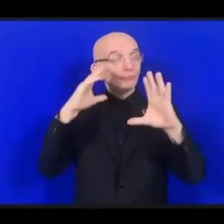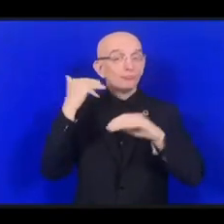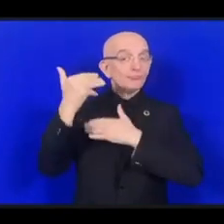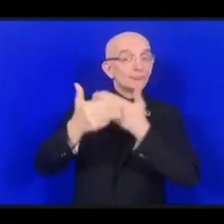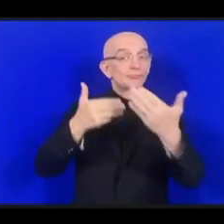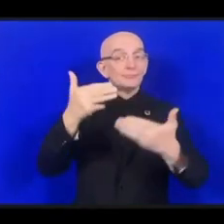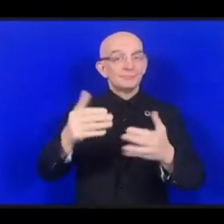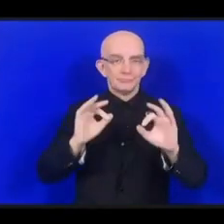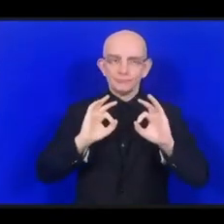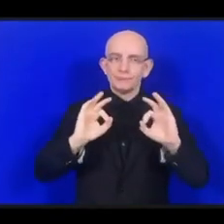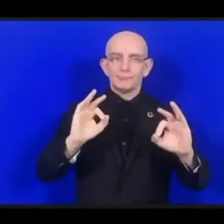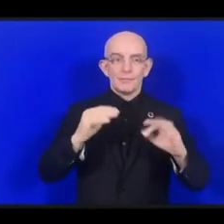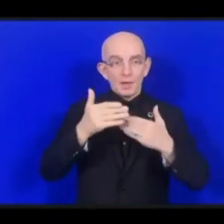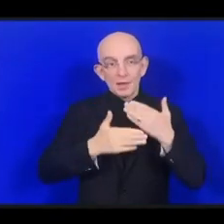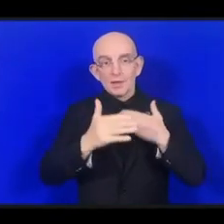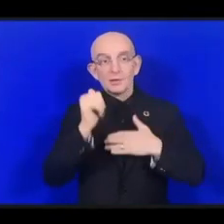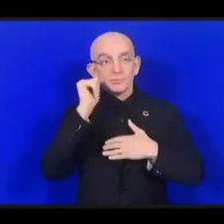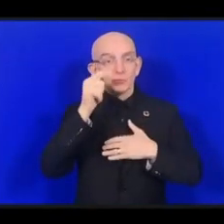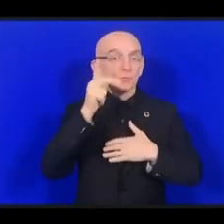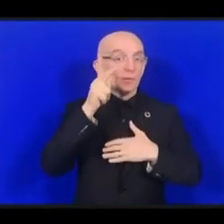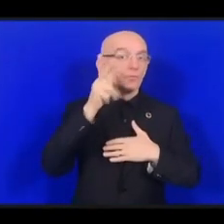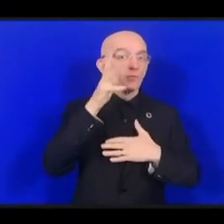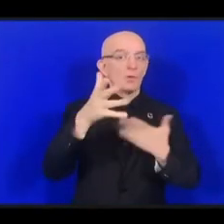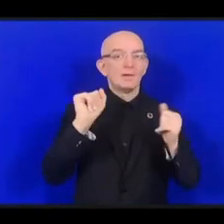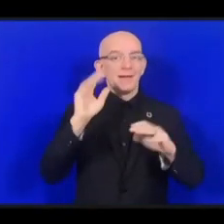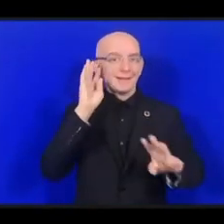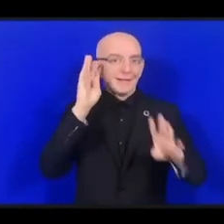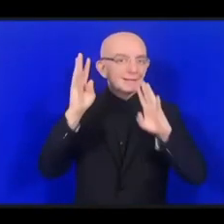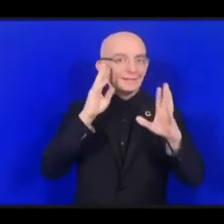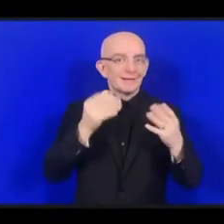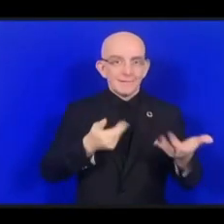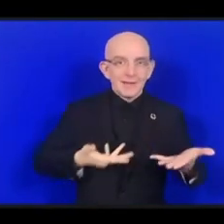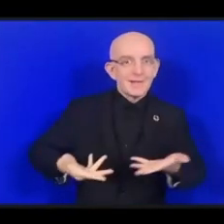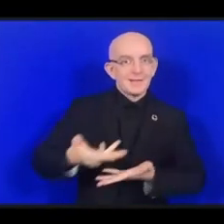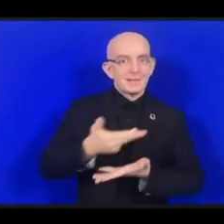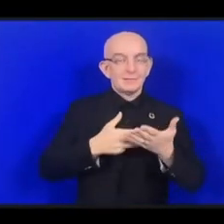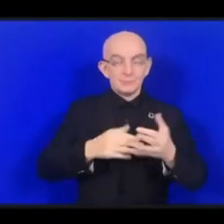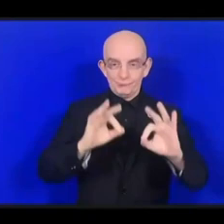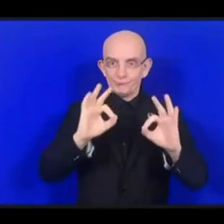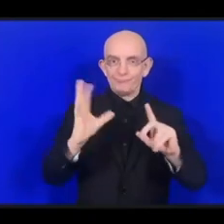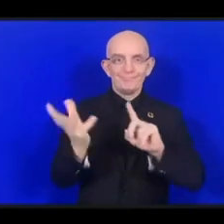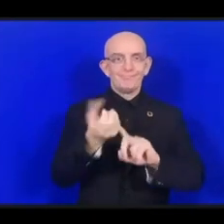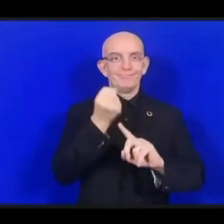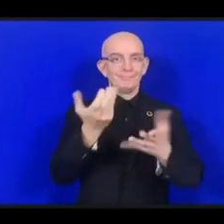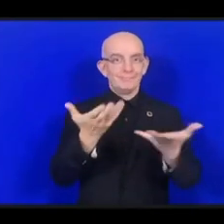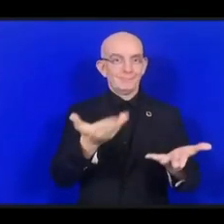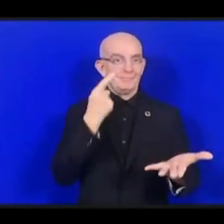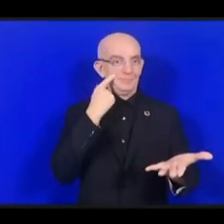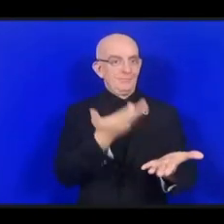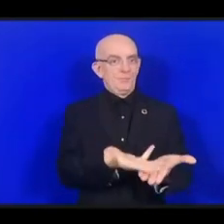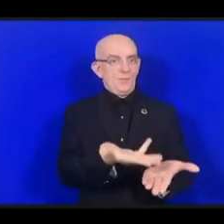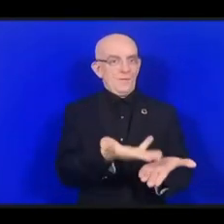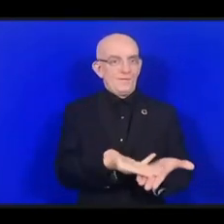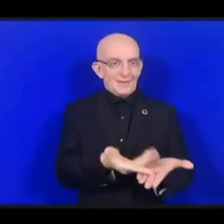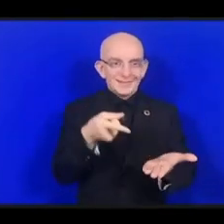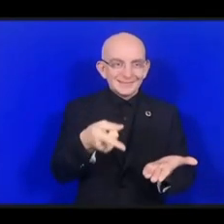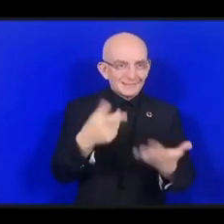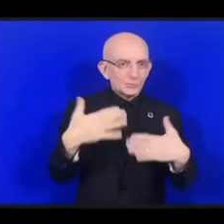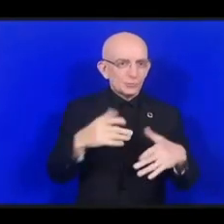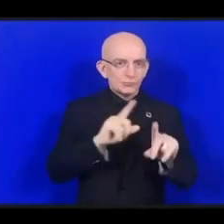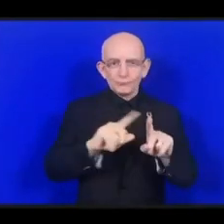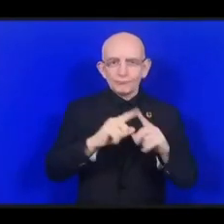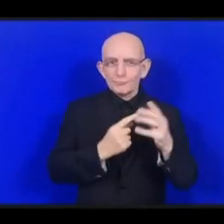помогать нам черпать вдохновение для новых целей и мечтаний в многообещающем